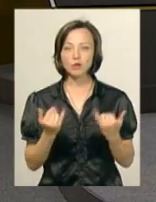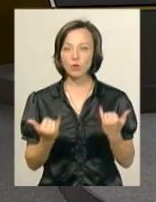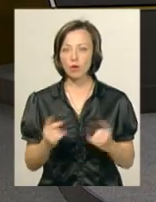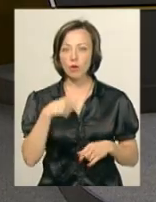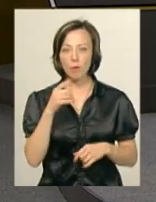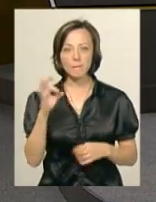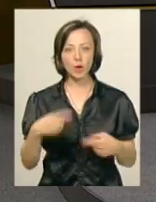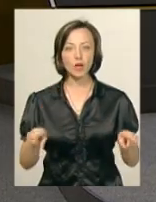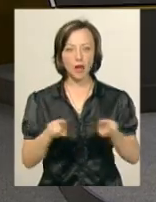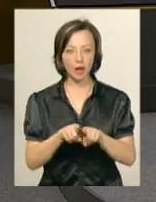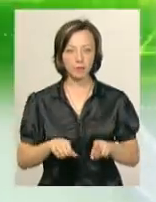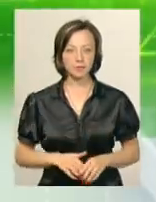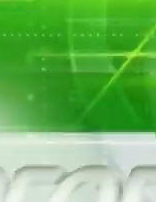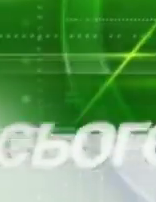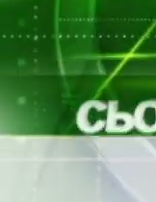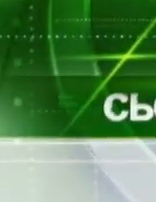ми говоримо про таке.